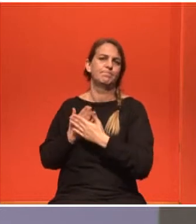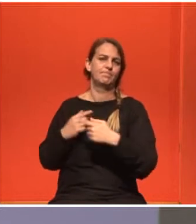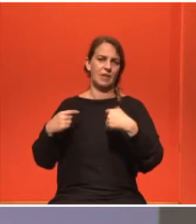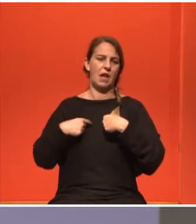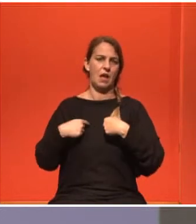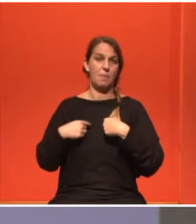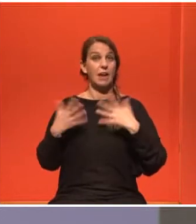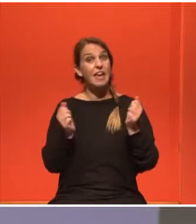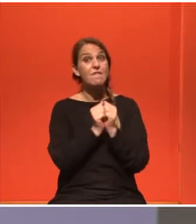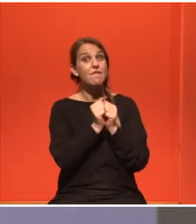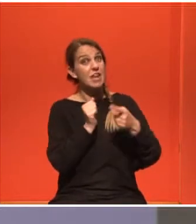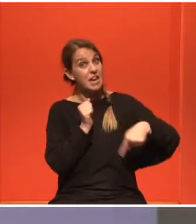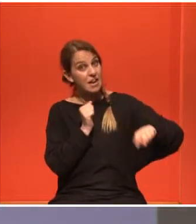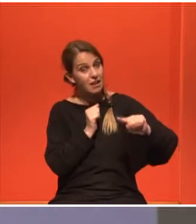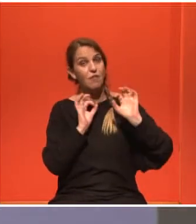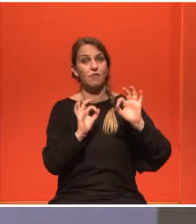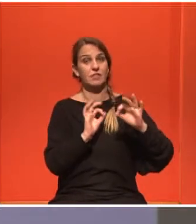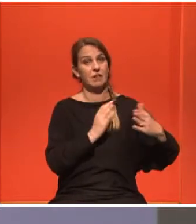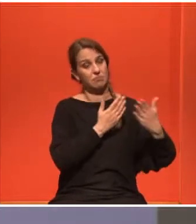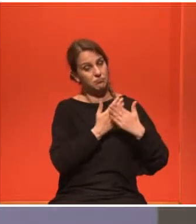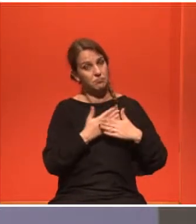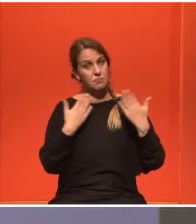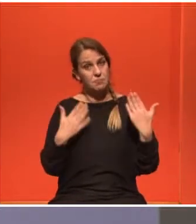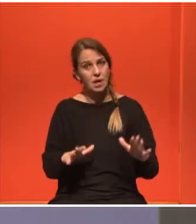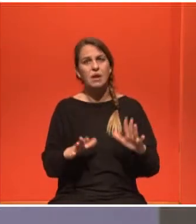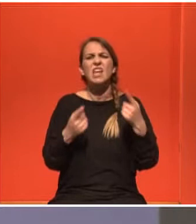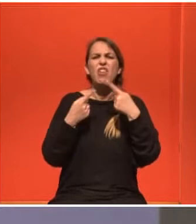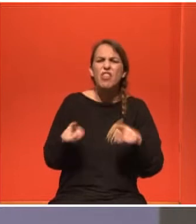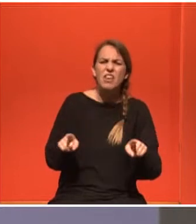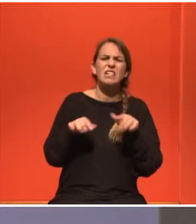και φίλοι πολλοί και το ευρύτερο οικογενειακό περιβάλλον θύμου.